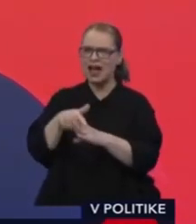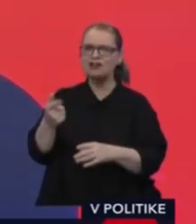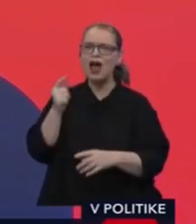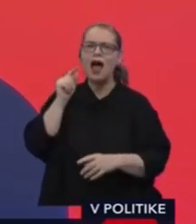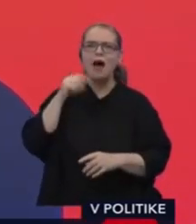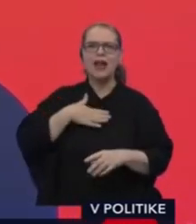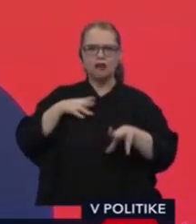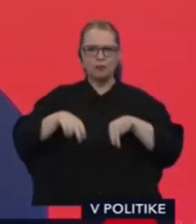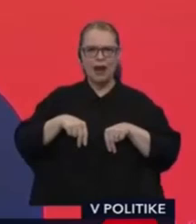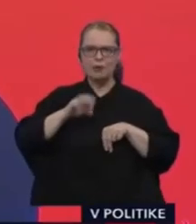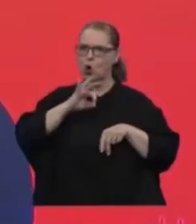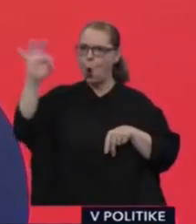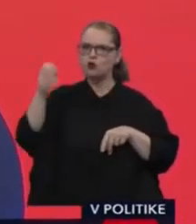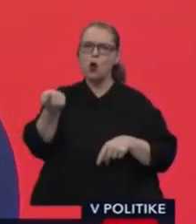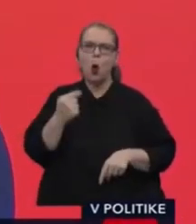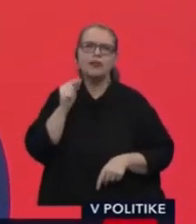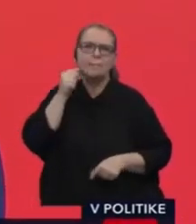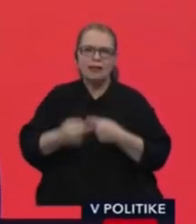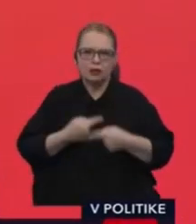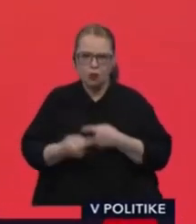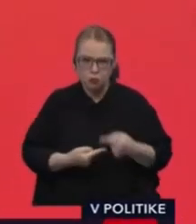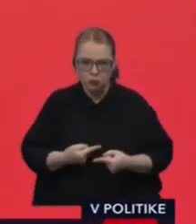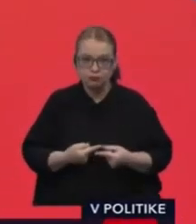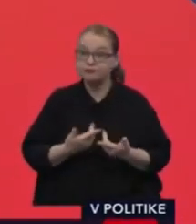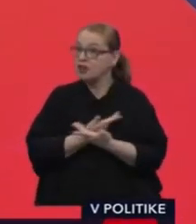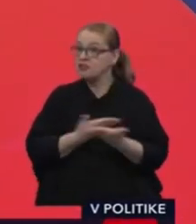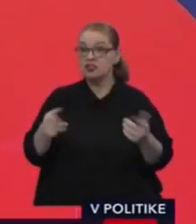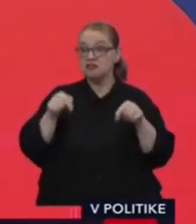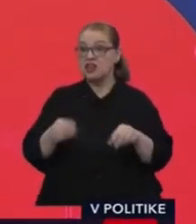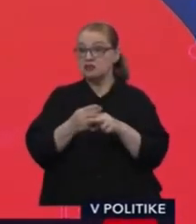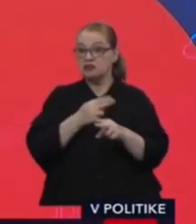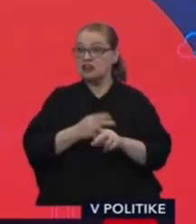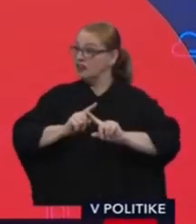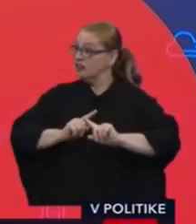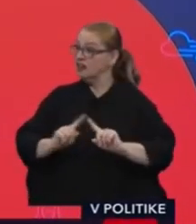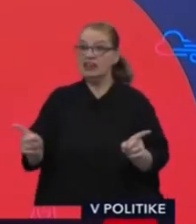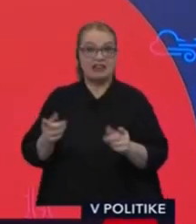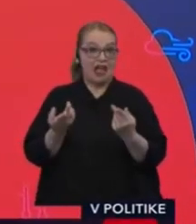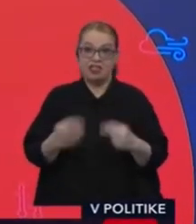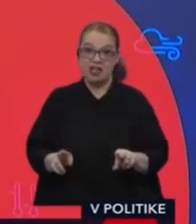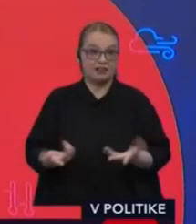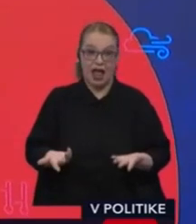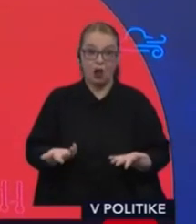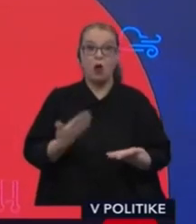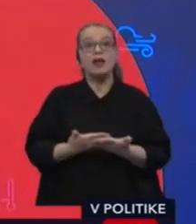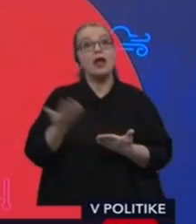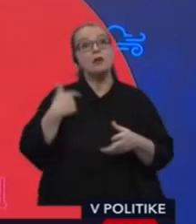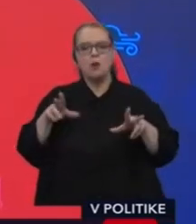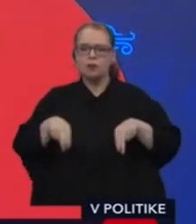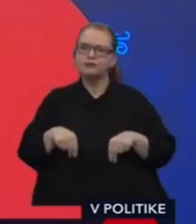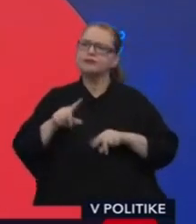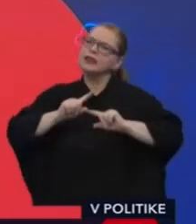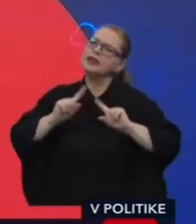Hoci sme mali Maďarov v najvyšších ústavných funkciách a nič sa tejto krajine nestalo. A teraz si predstavte, že by sme mali premiéra Rusína,